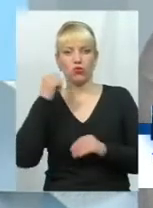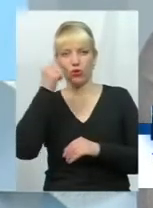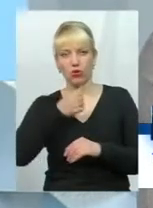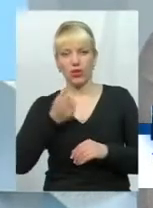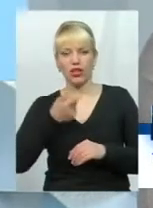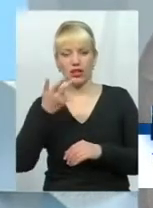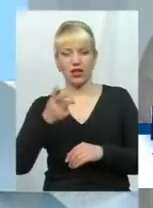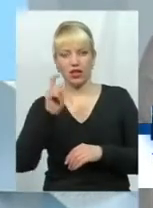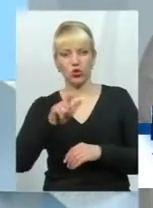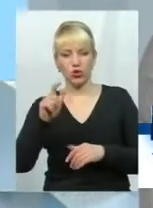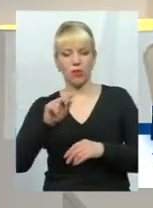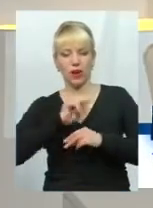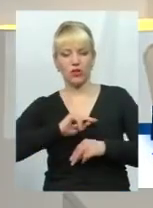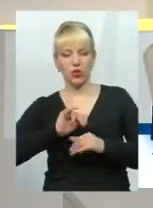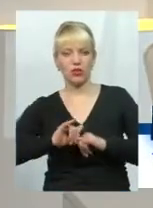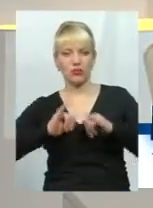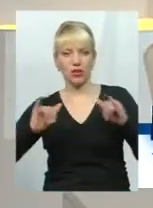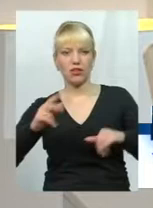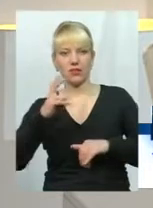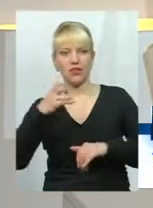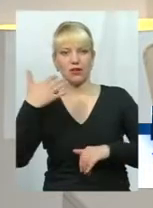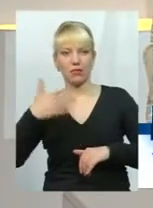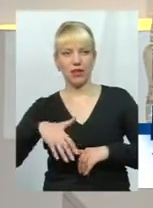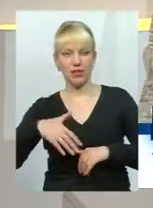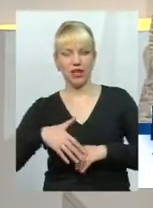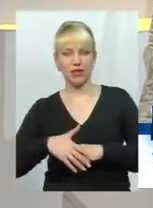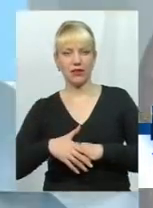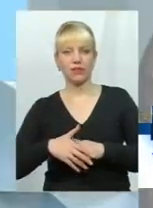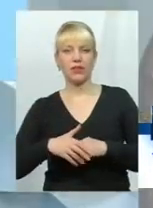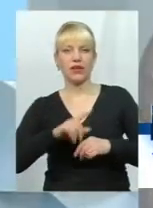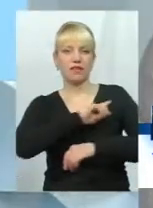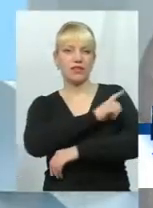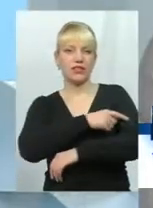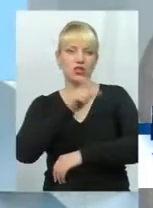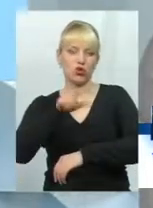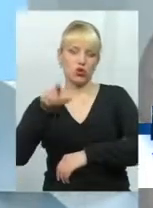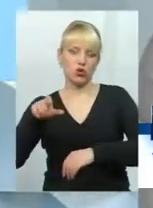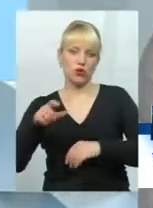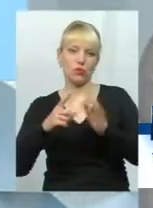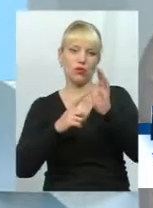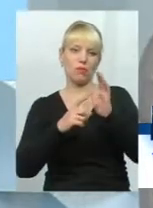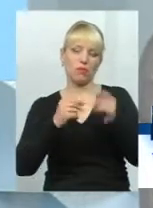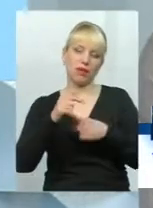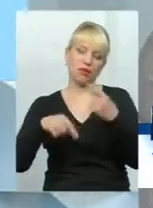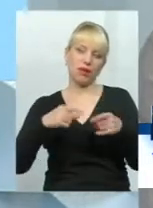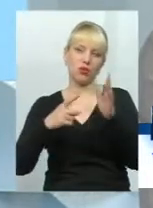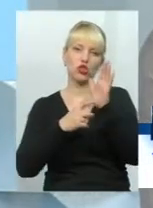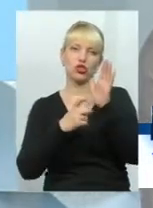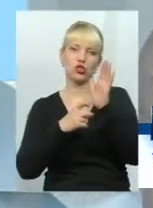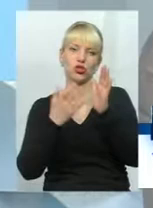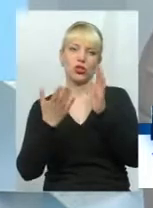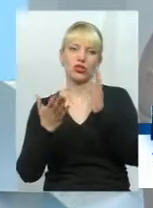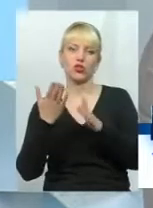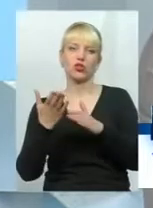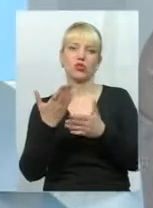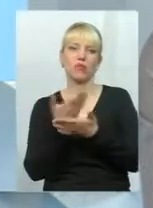працюючих, збільшилась на 250, фізичні особи, підприємці 600. Тобто, якщо ми мали